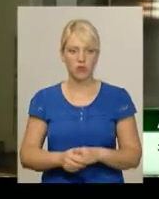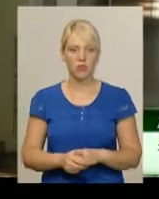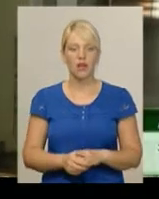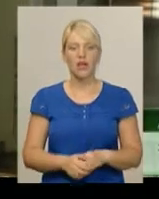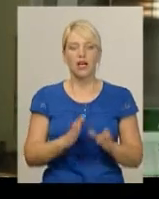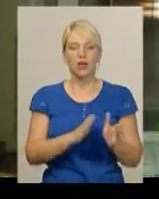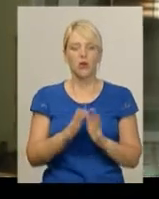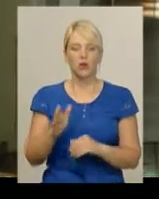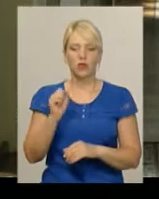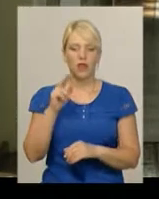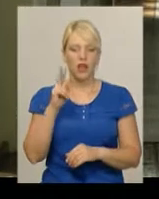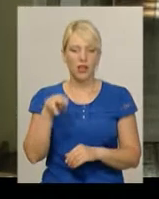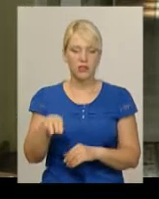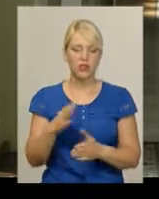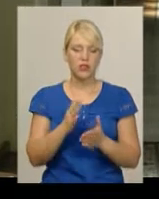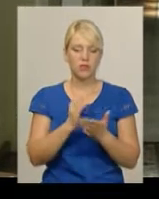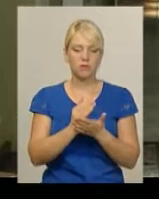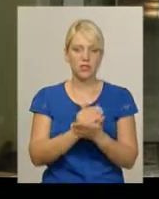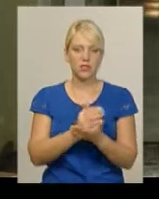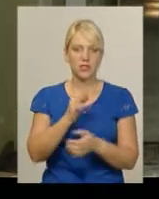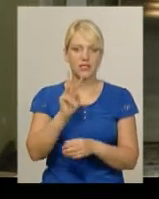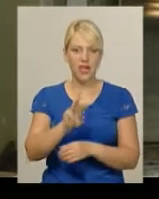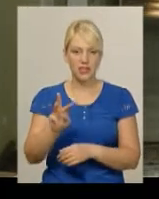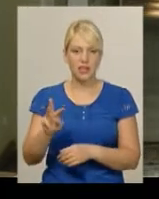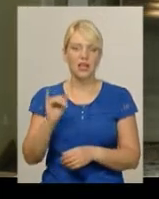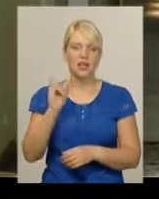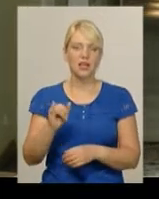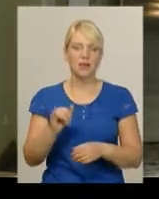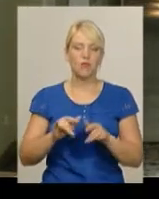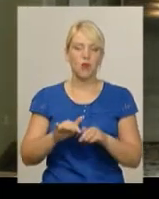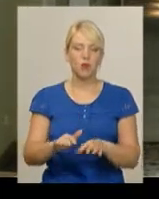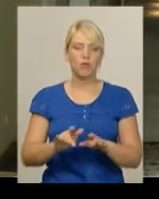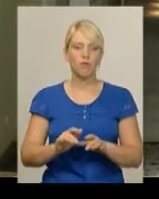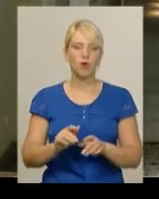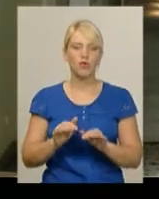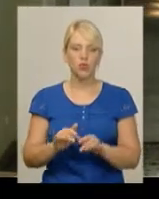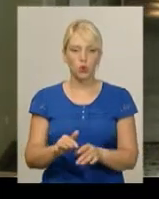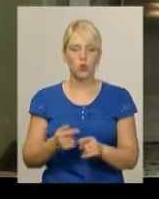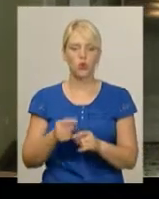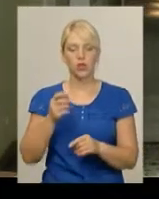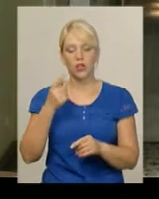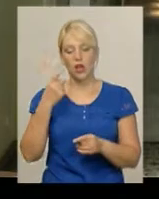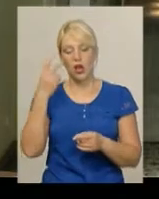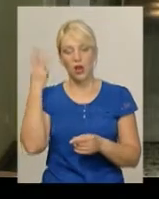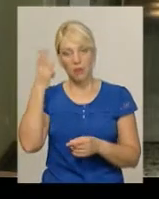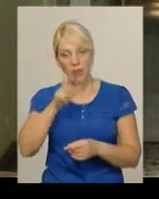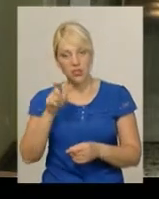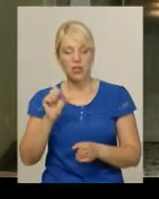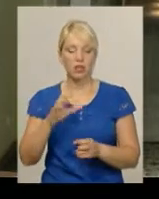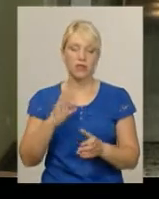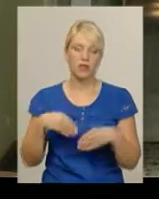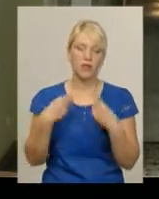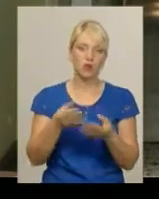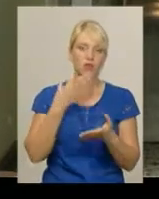Регуляторний акт розміщений на сайті, зараз він проходить процедуру, процедура обговорення, хмельничани можуть вносити свої